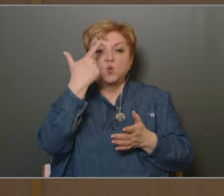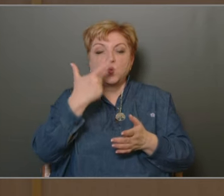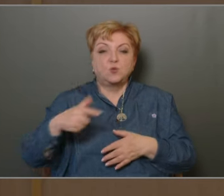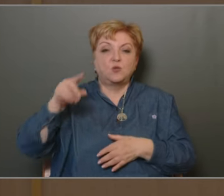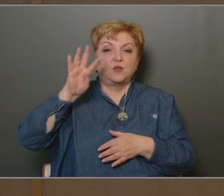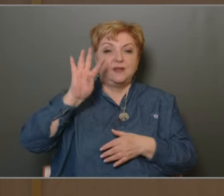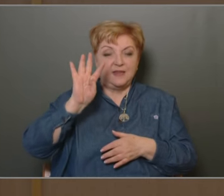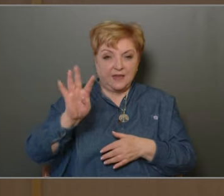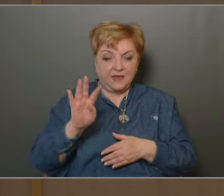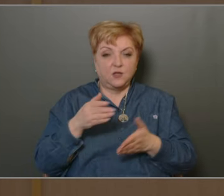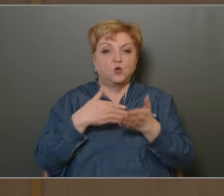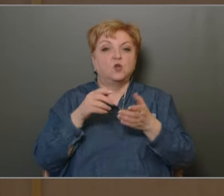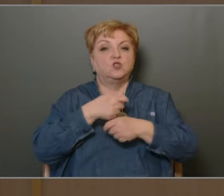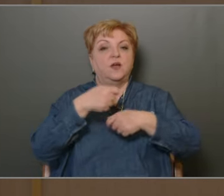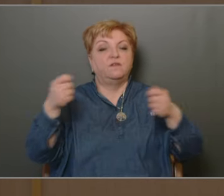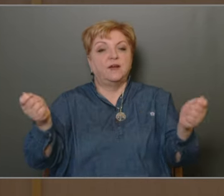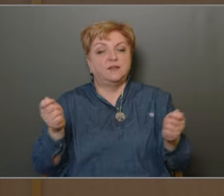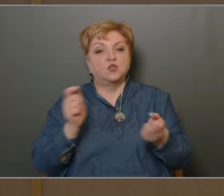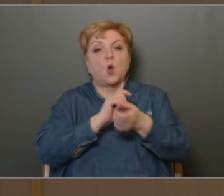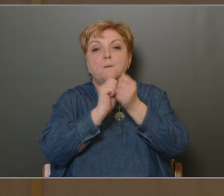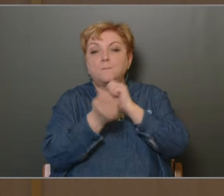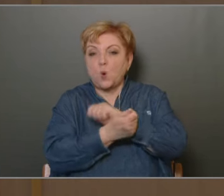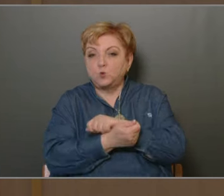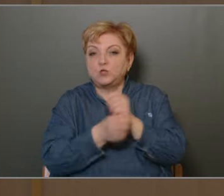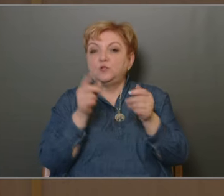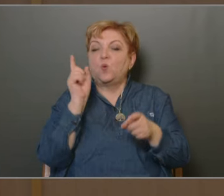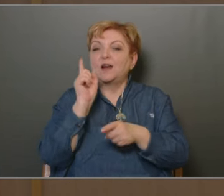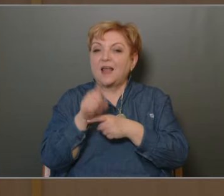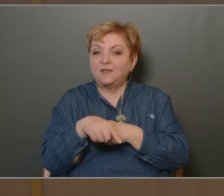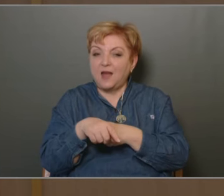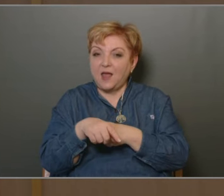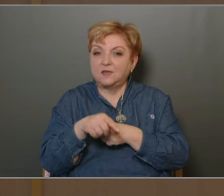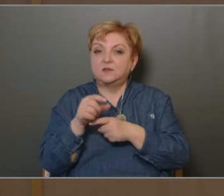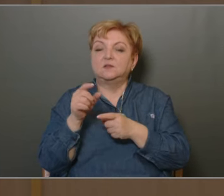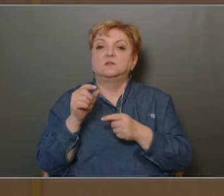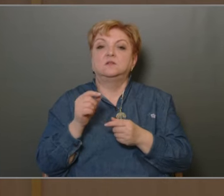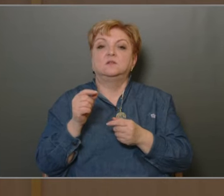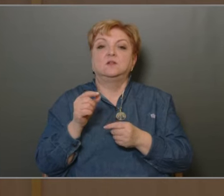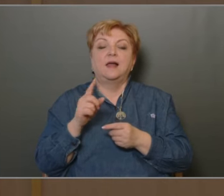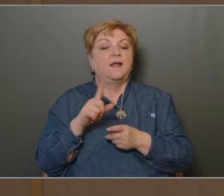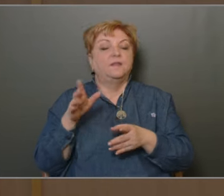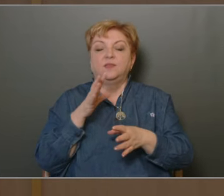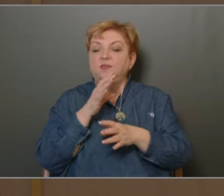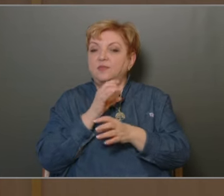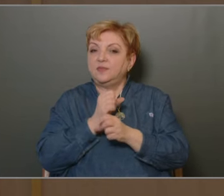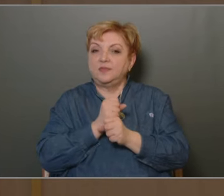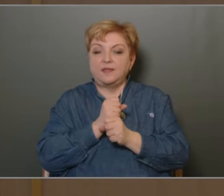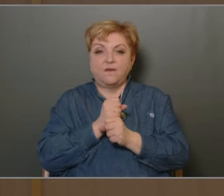költségvetés módosító rendelet, hatályba léptető rendelkezése nem fog